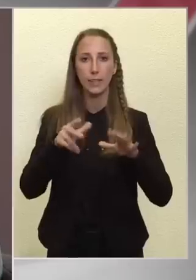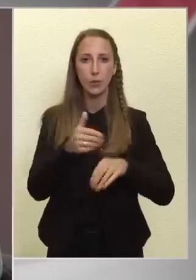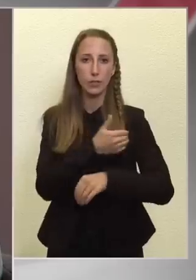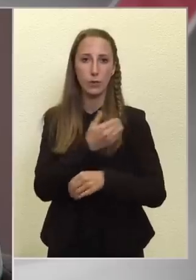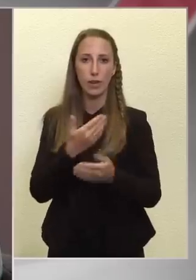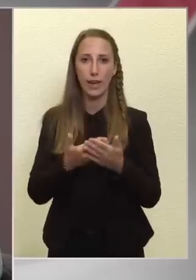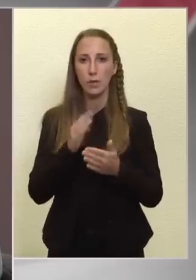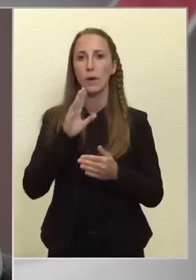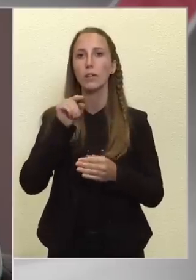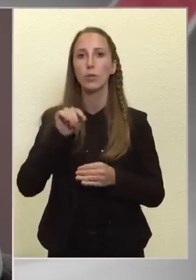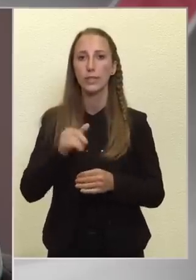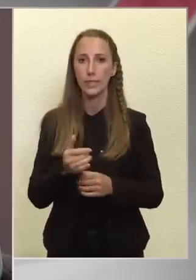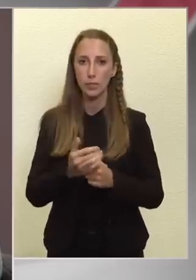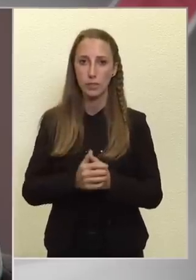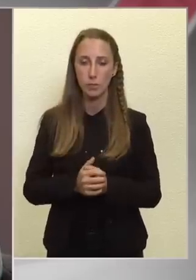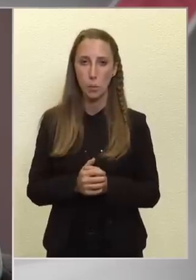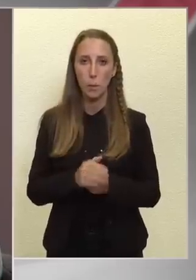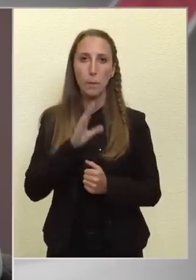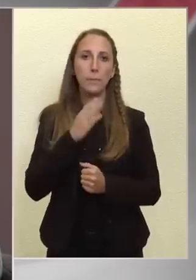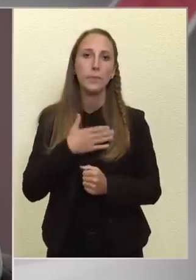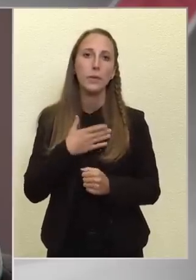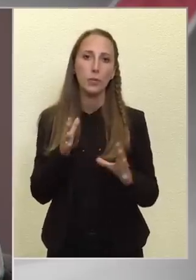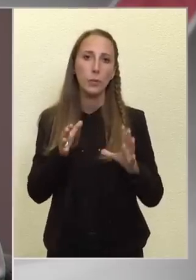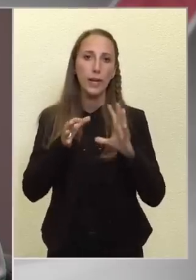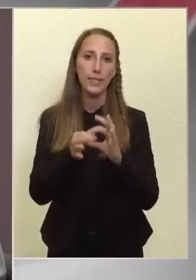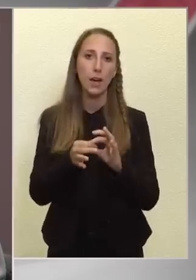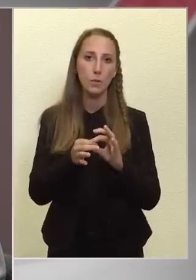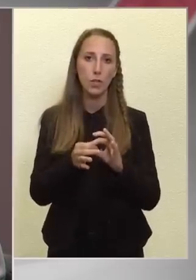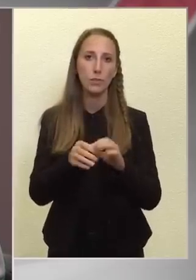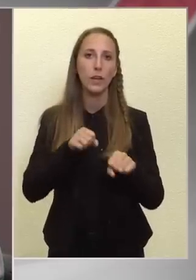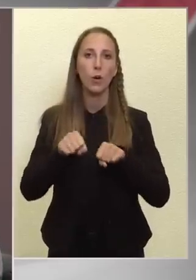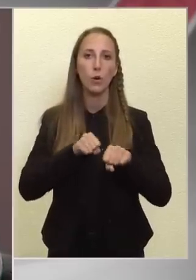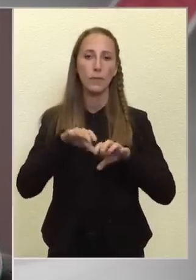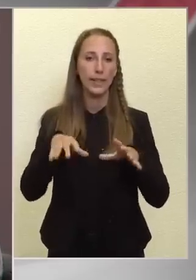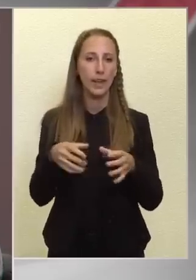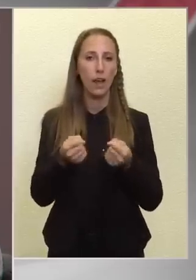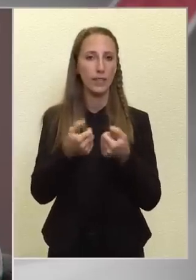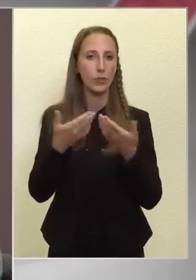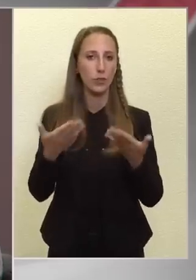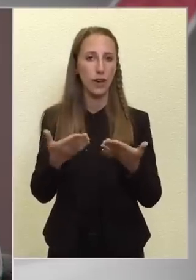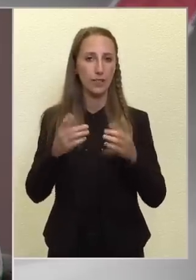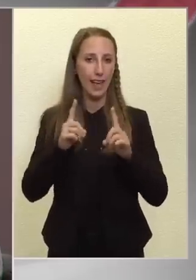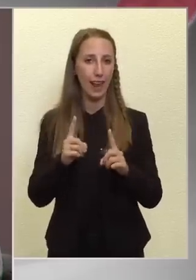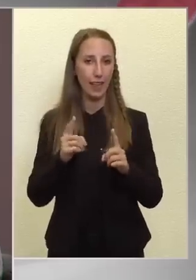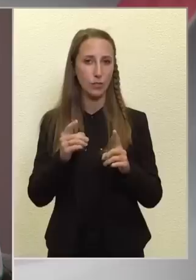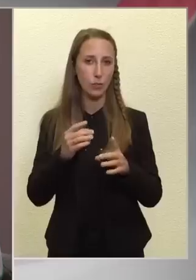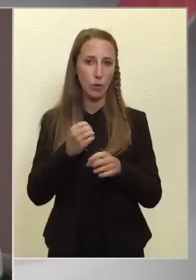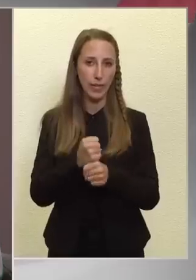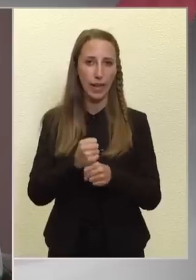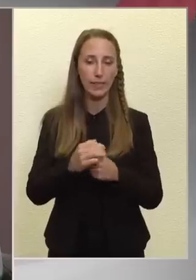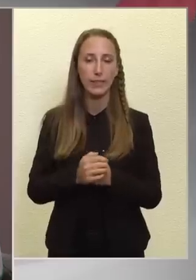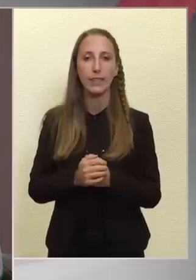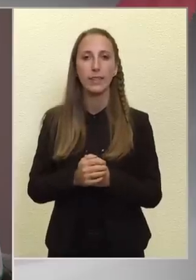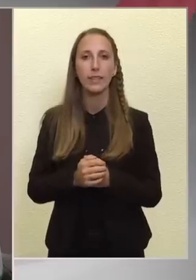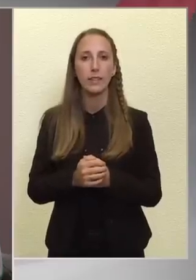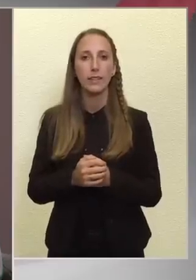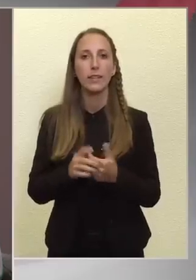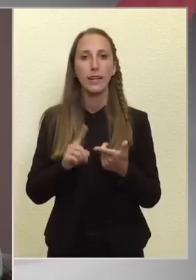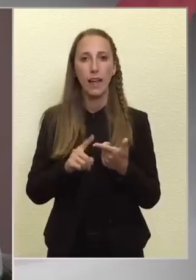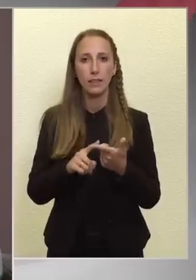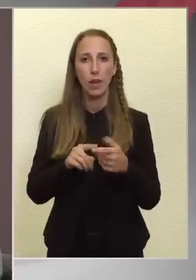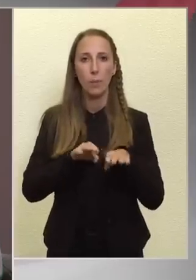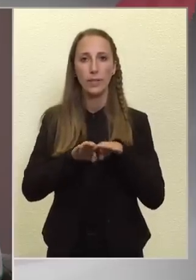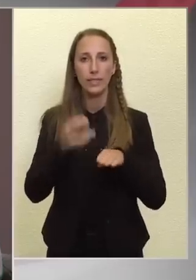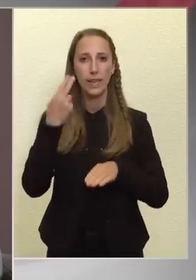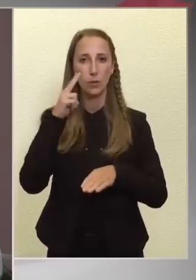lenne majd ott is. Nem tudom, hogy ezzel kapcsolatban a kormány kialakította-e az álláspontját, illetve a miniszter